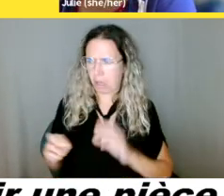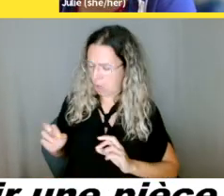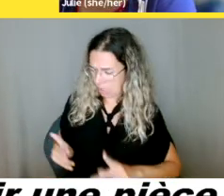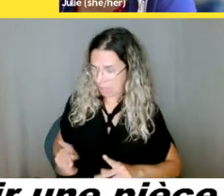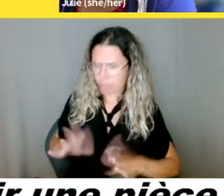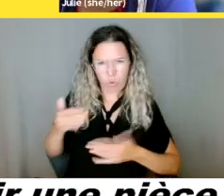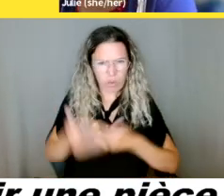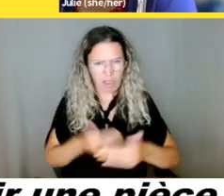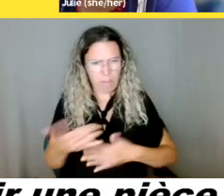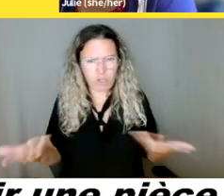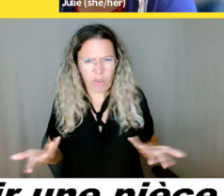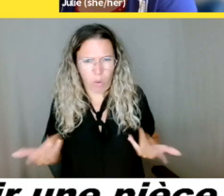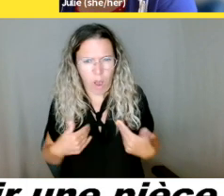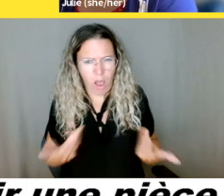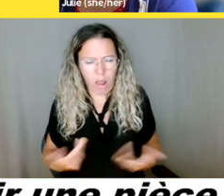carte mauve?